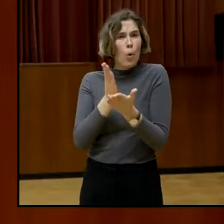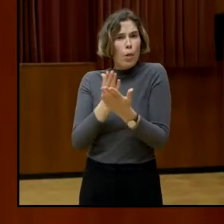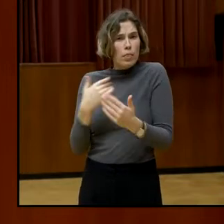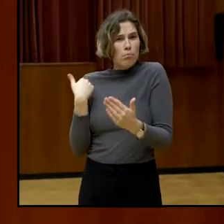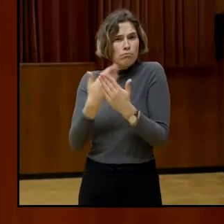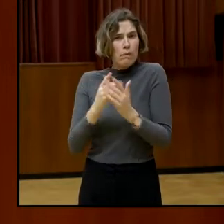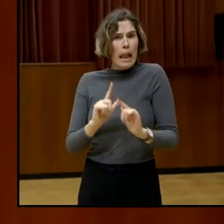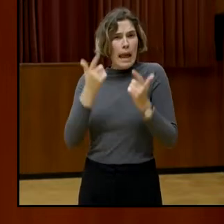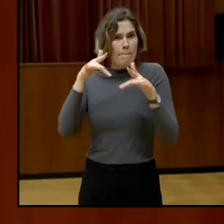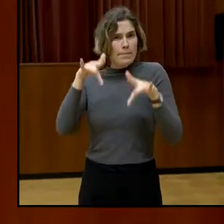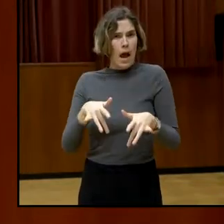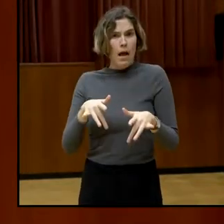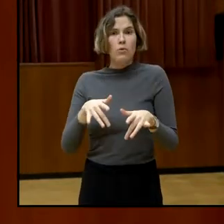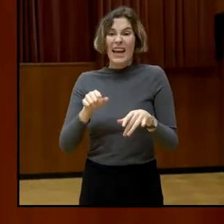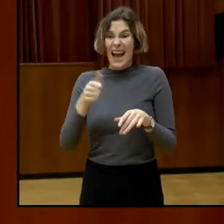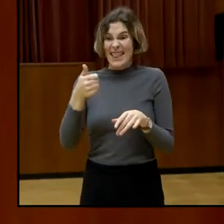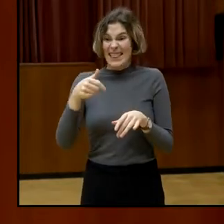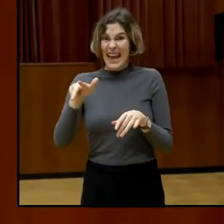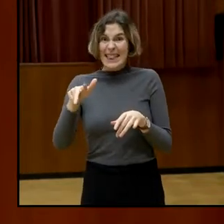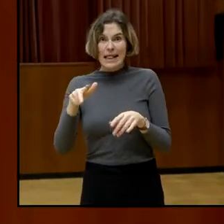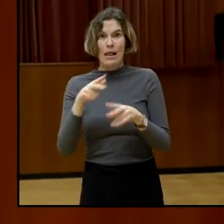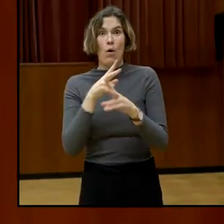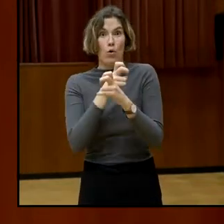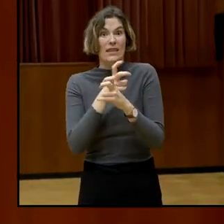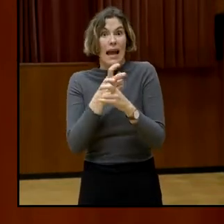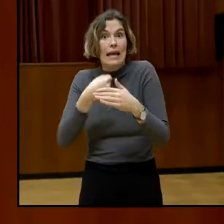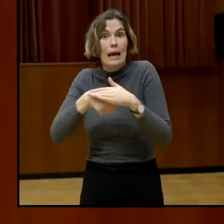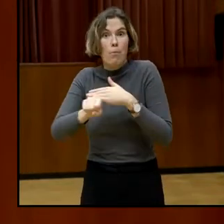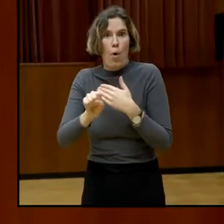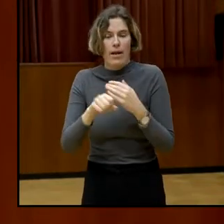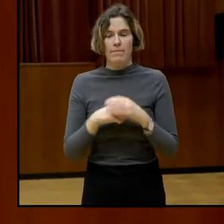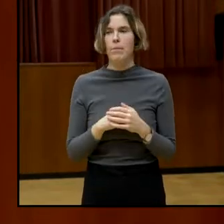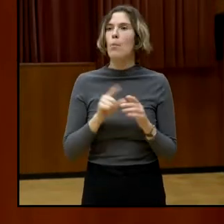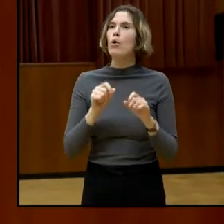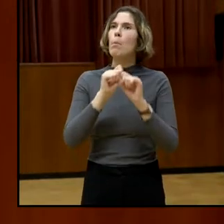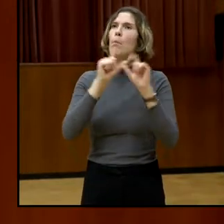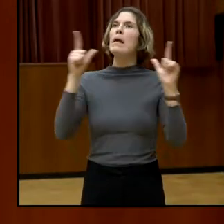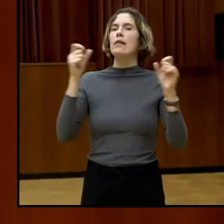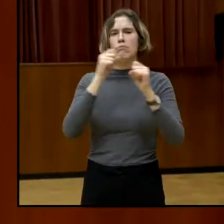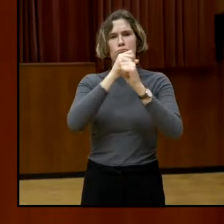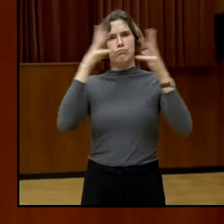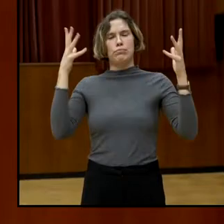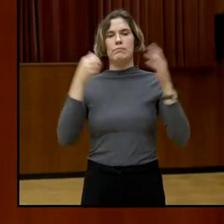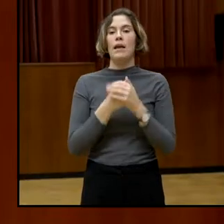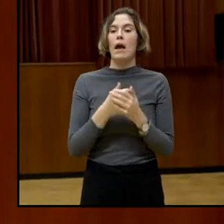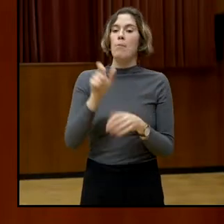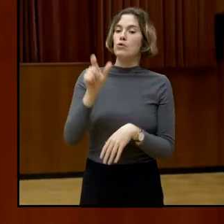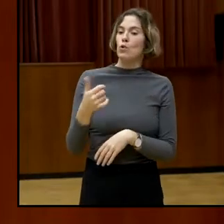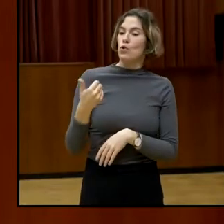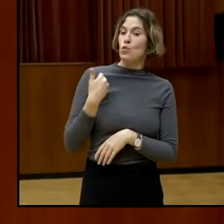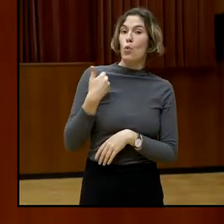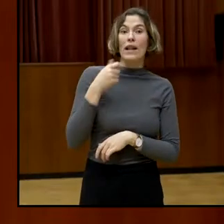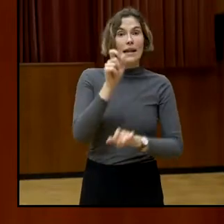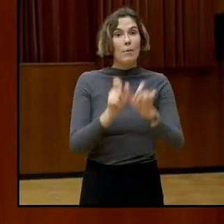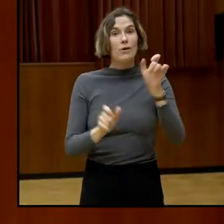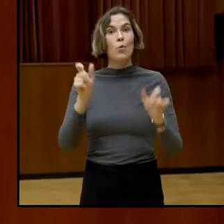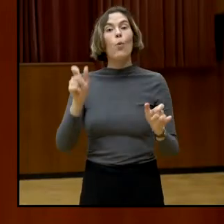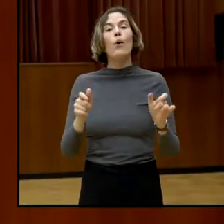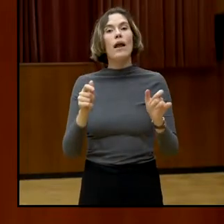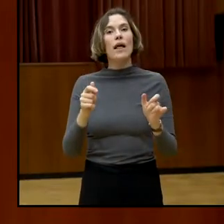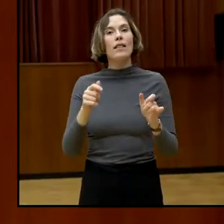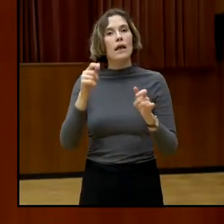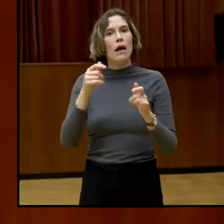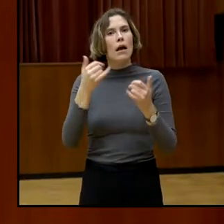Stellen wir uns Folgendes vor. Jugendliche erreichen das Wahlalter und lernen in der Schule über Demokratie und